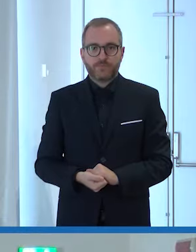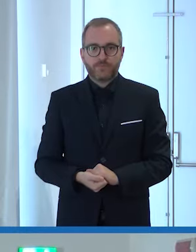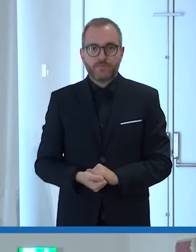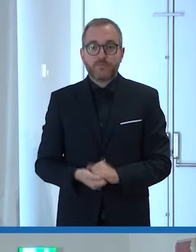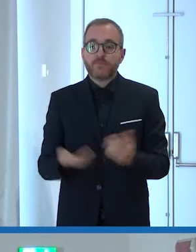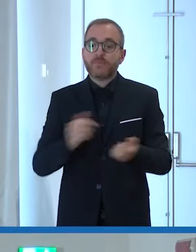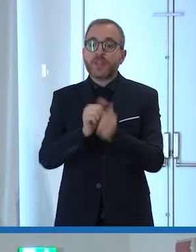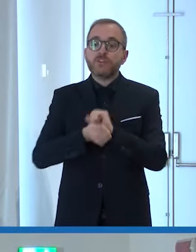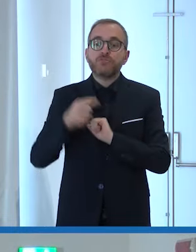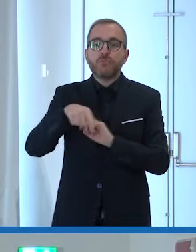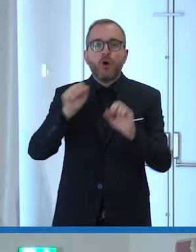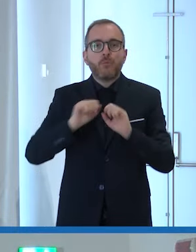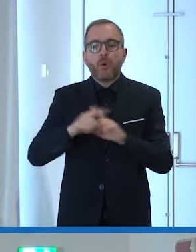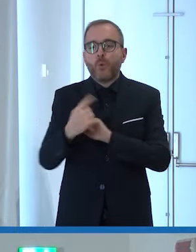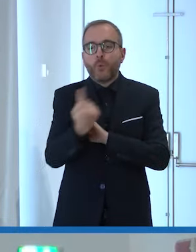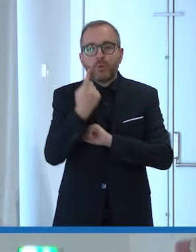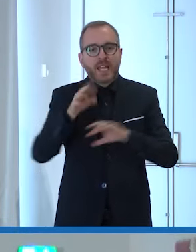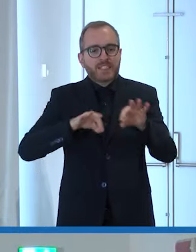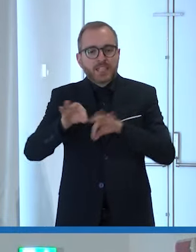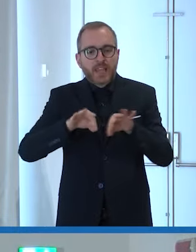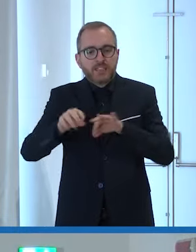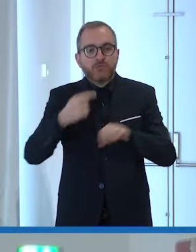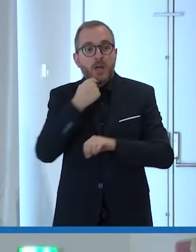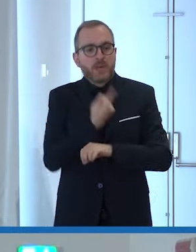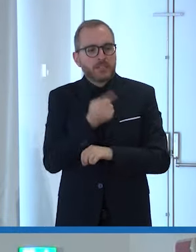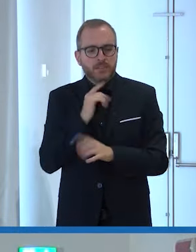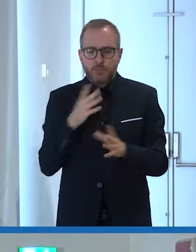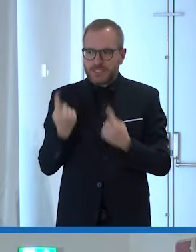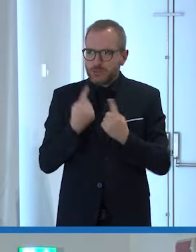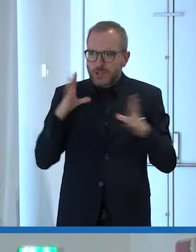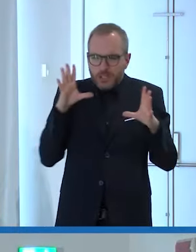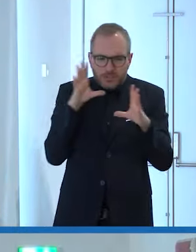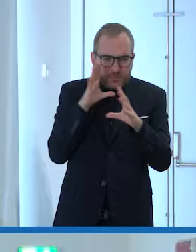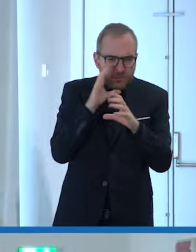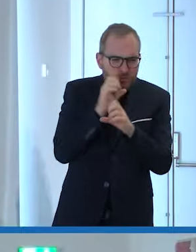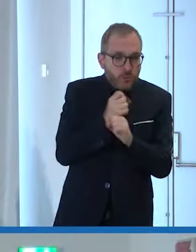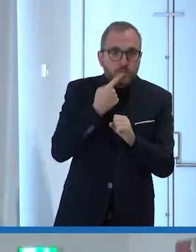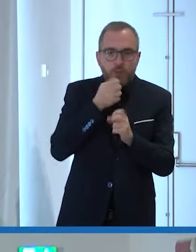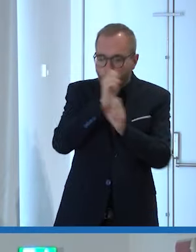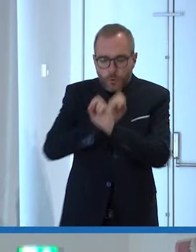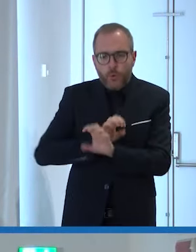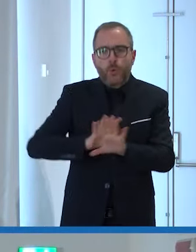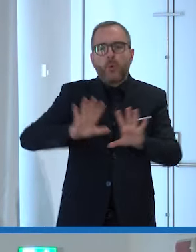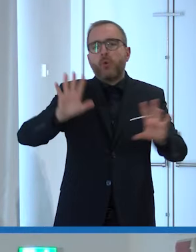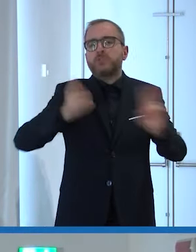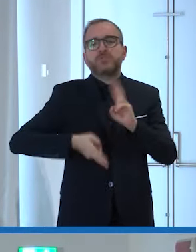E lo sport può essere il solo modo per dire all'abisso che si è semplicemente più luminosi del buio.